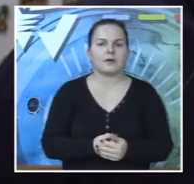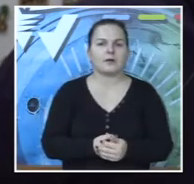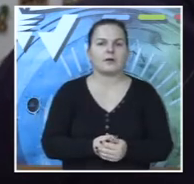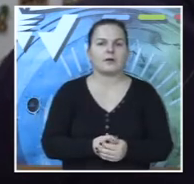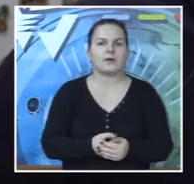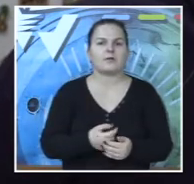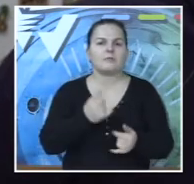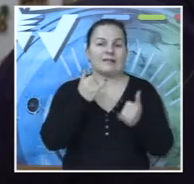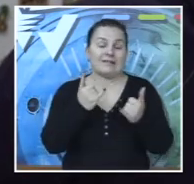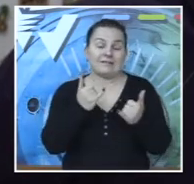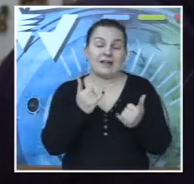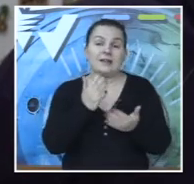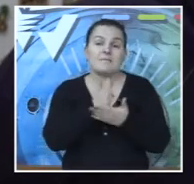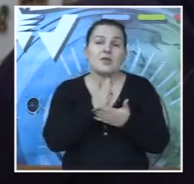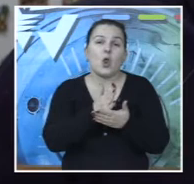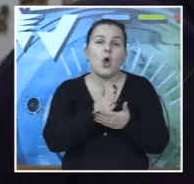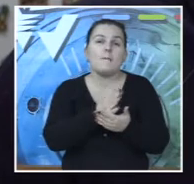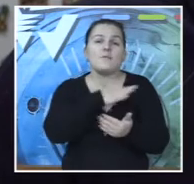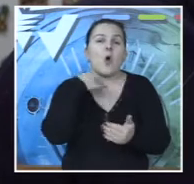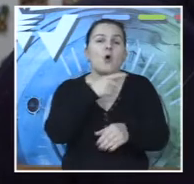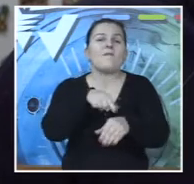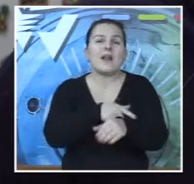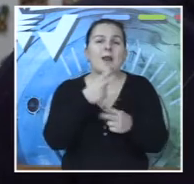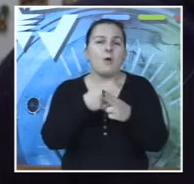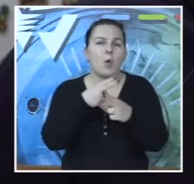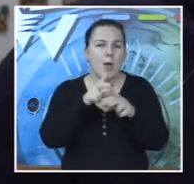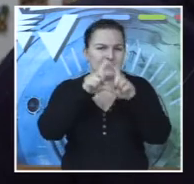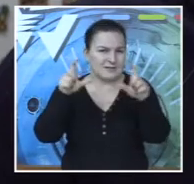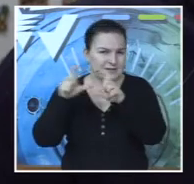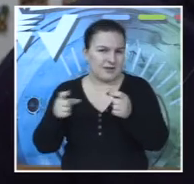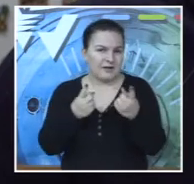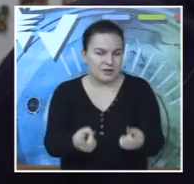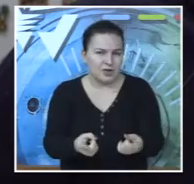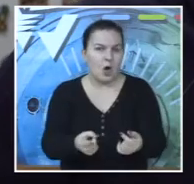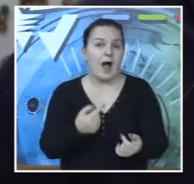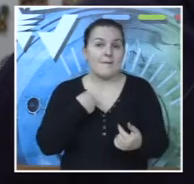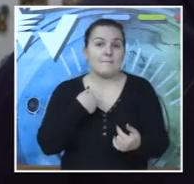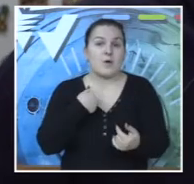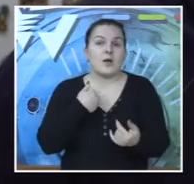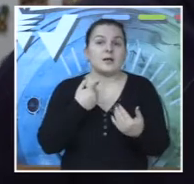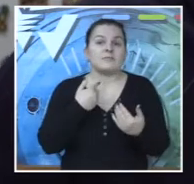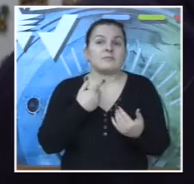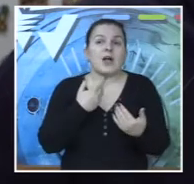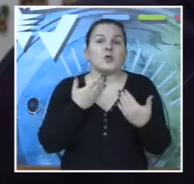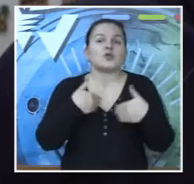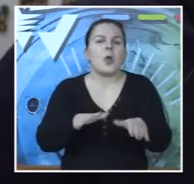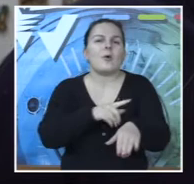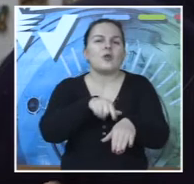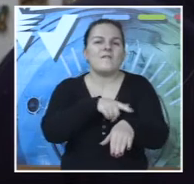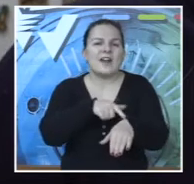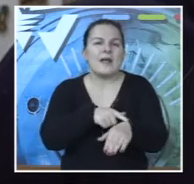Kosteje je dugo, tad je provodio dugo vremena u bolnici. Onda sam ja većinu svog vremena, slobodnog,